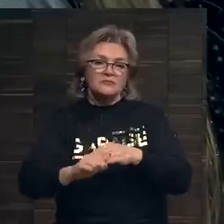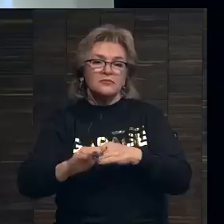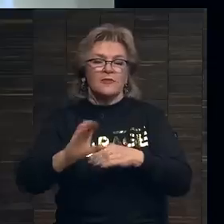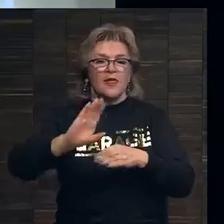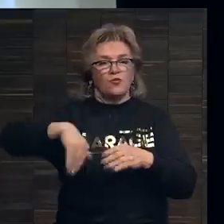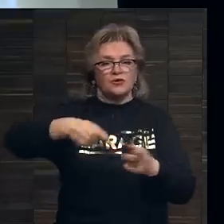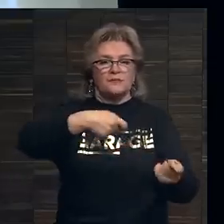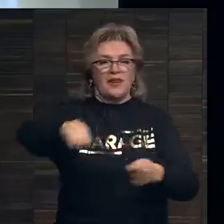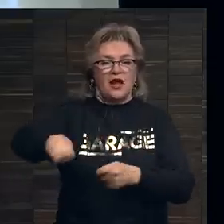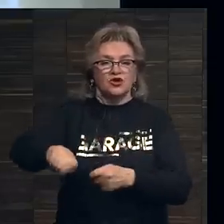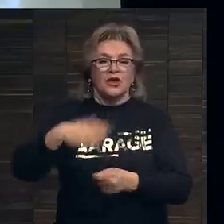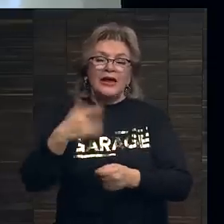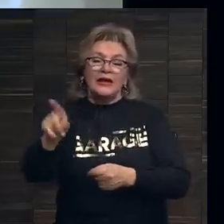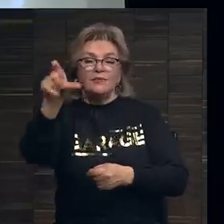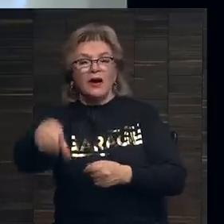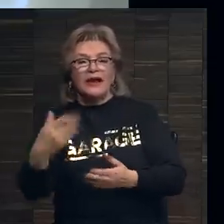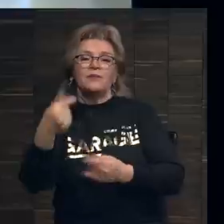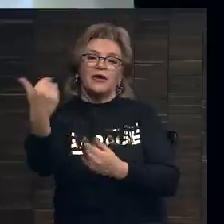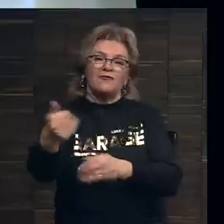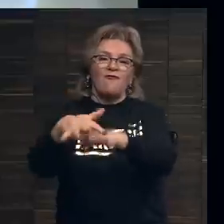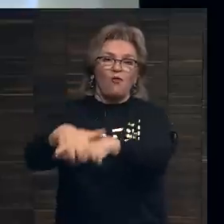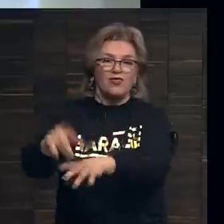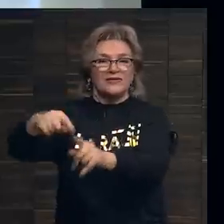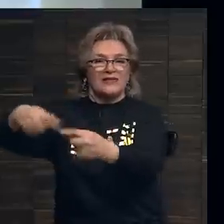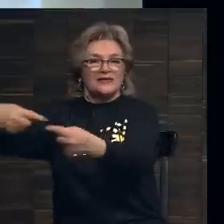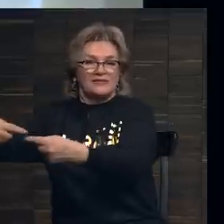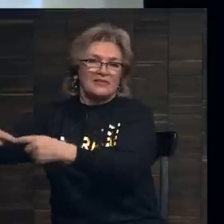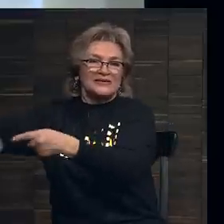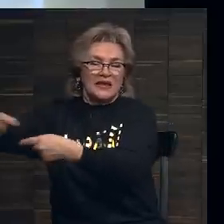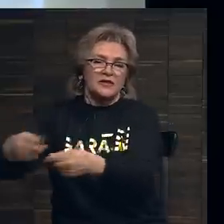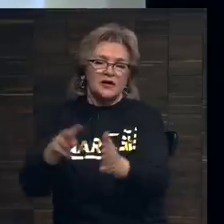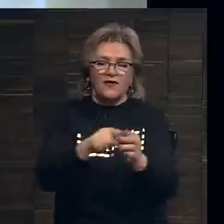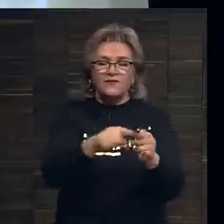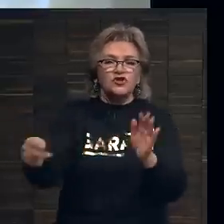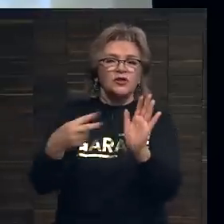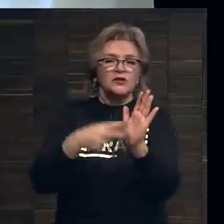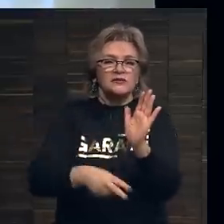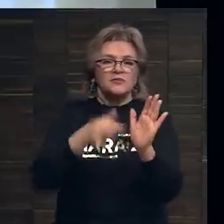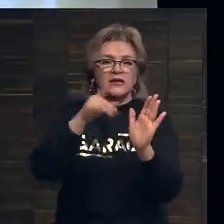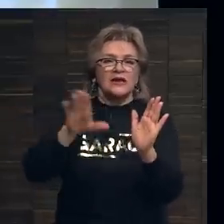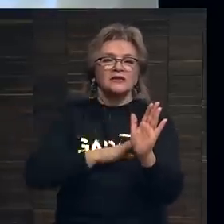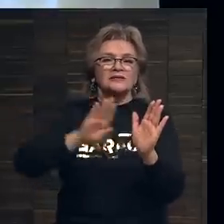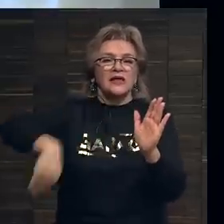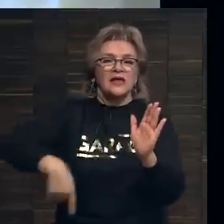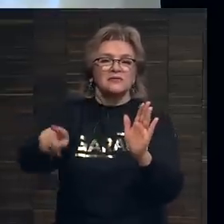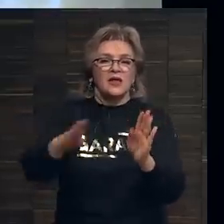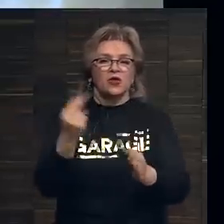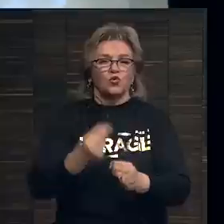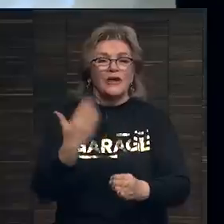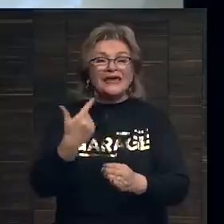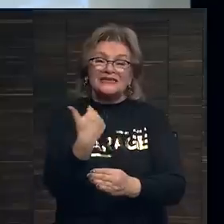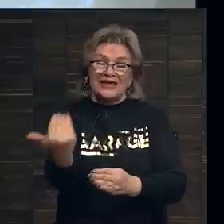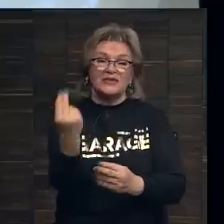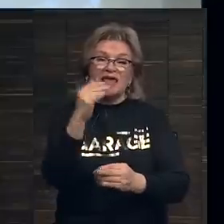с продажи или художник или фонд его наследников в течение 70 лет со дня смерти художника, если это